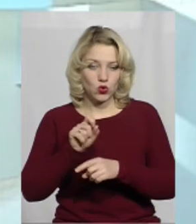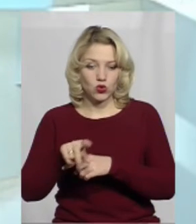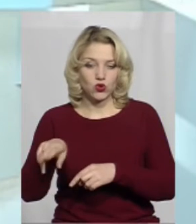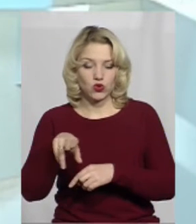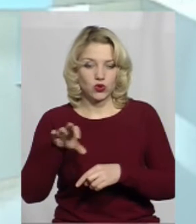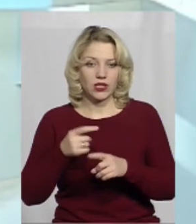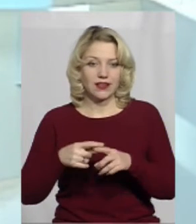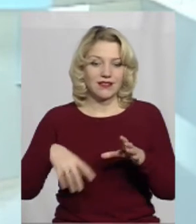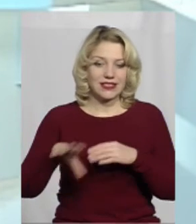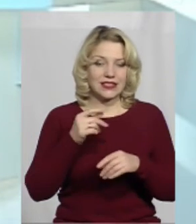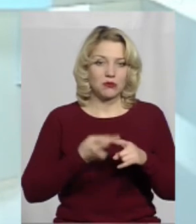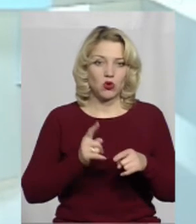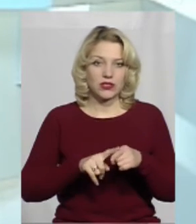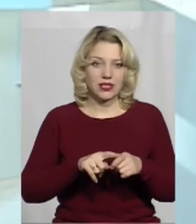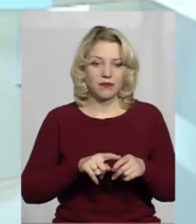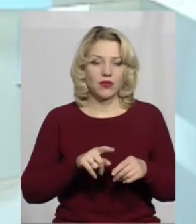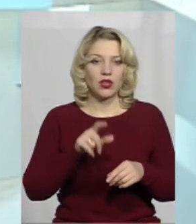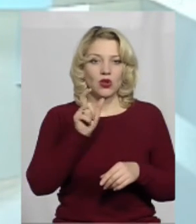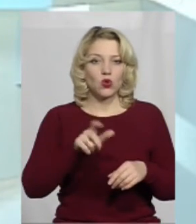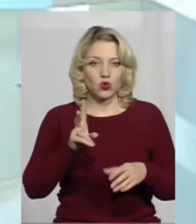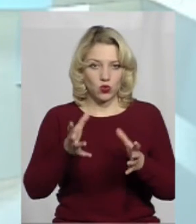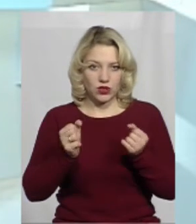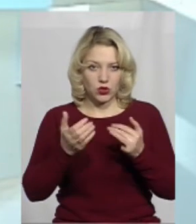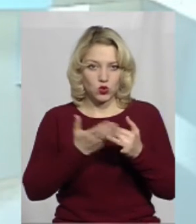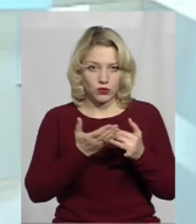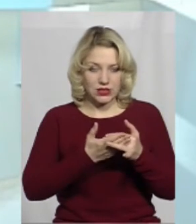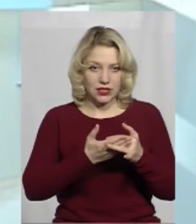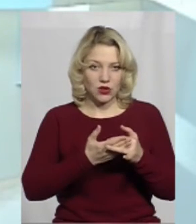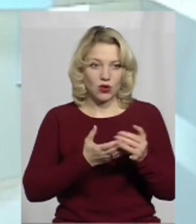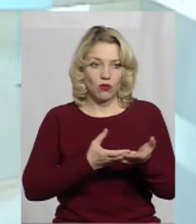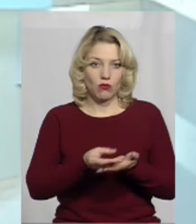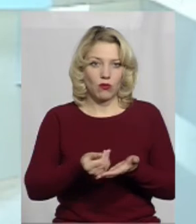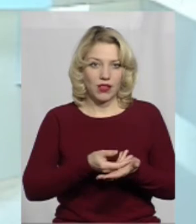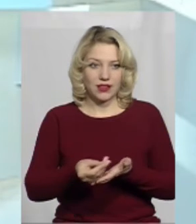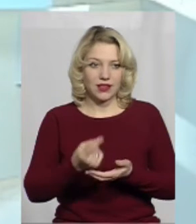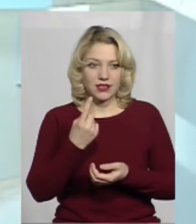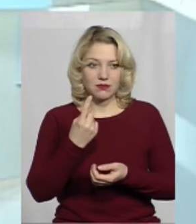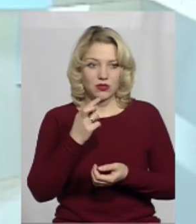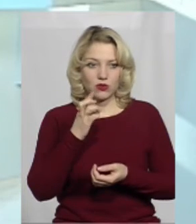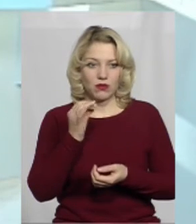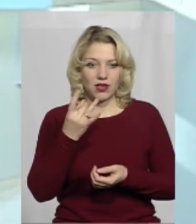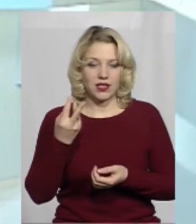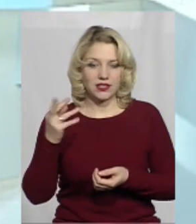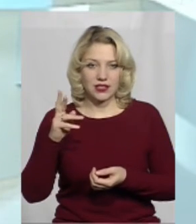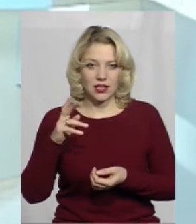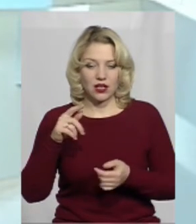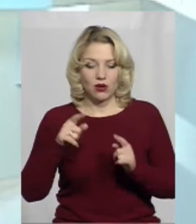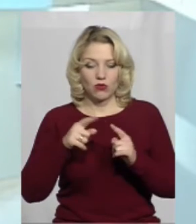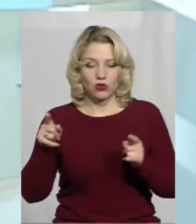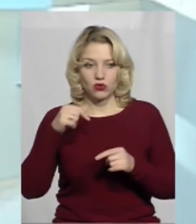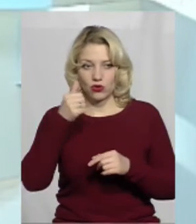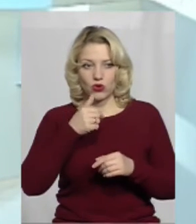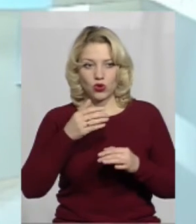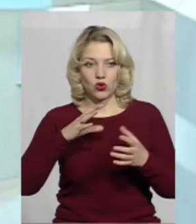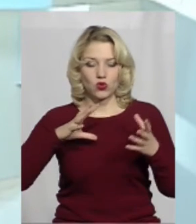всім цим субсидіантам проплатити з 1 березня поточного року